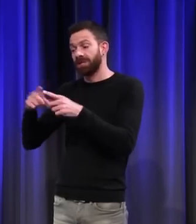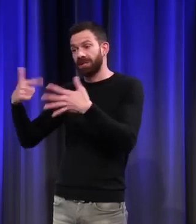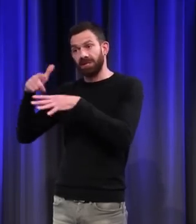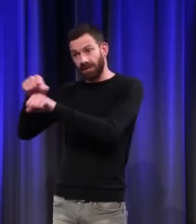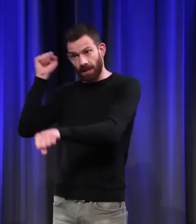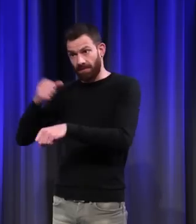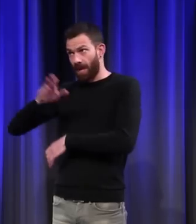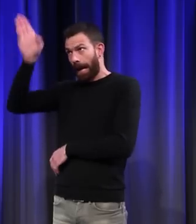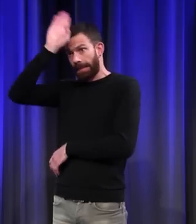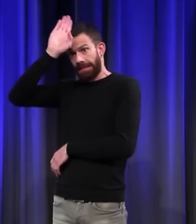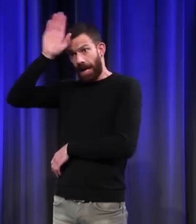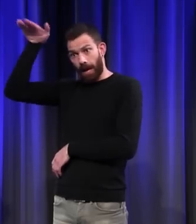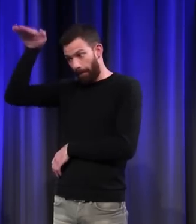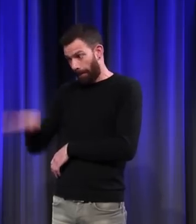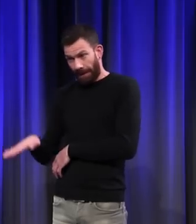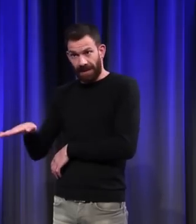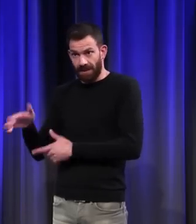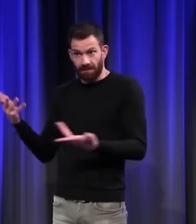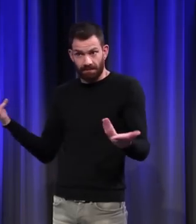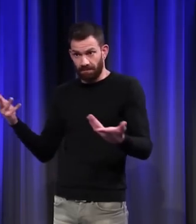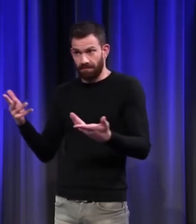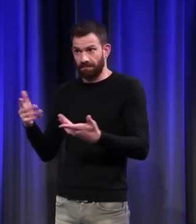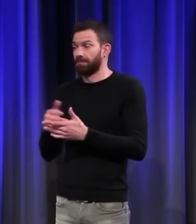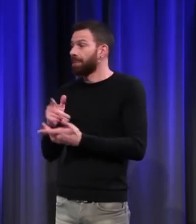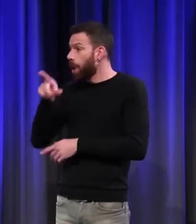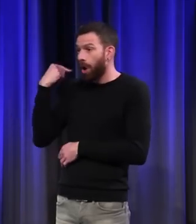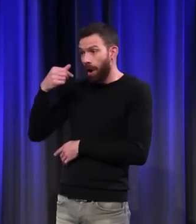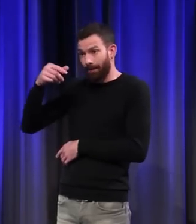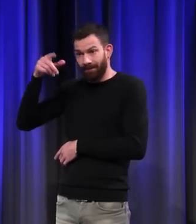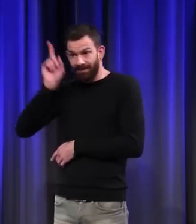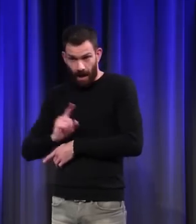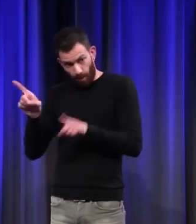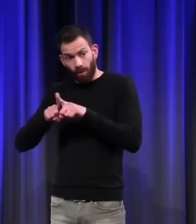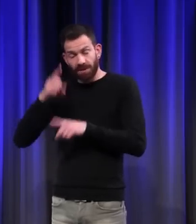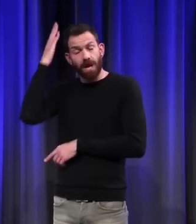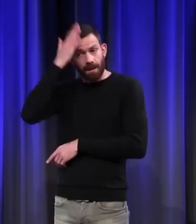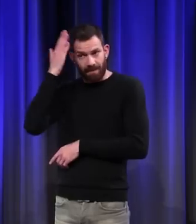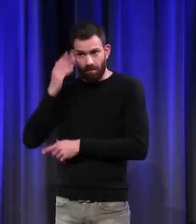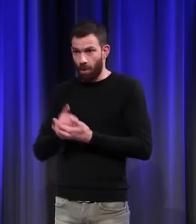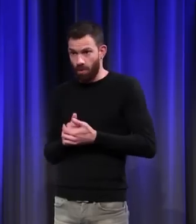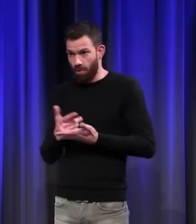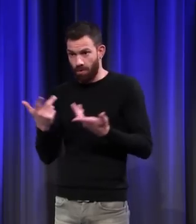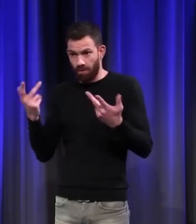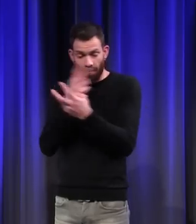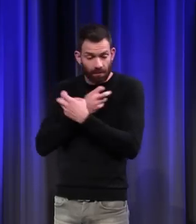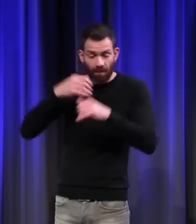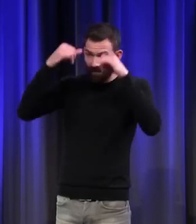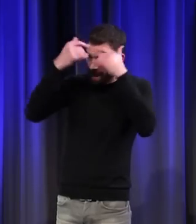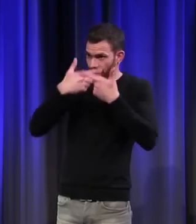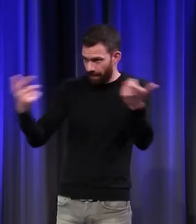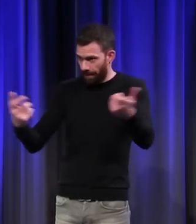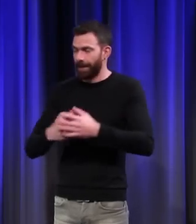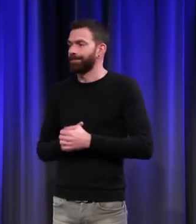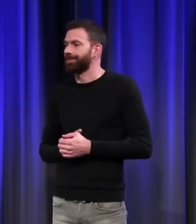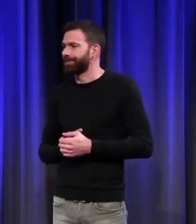tombe le plus bas. C'est là où on est très petit. Hommes et femmes, mais les animaux aussi. Le bétail, notamment. Donc,